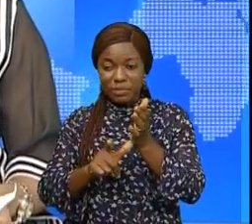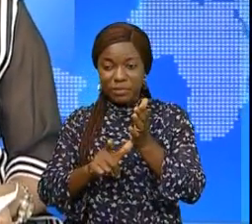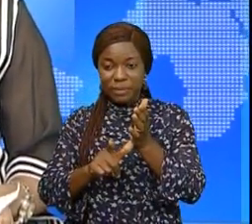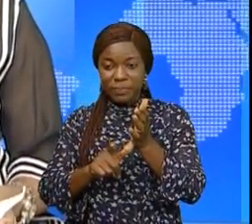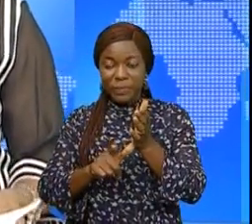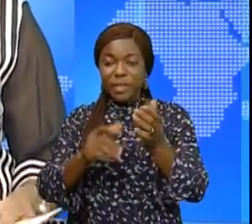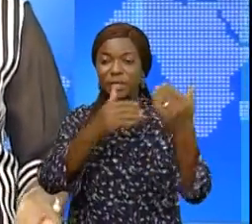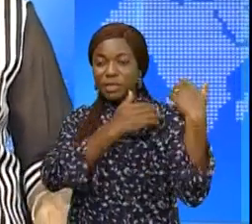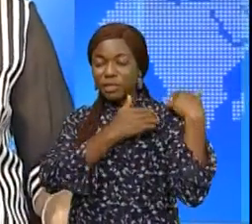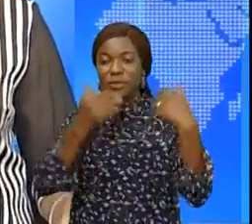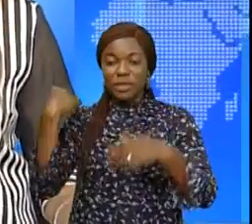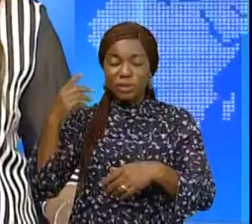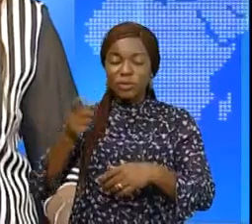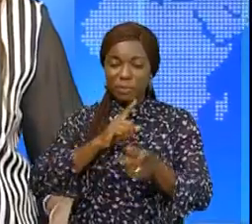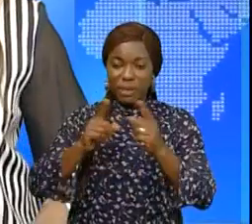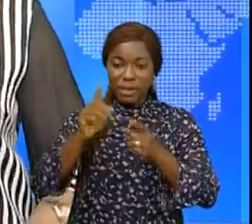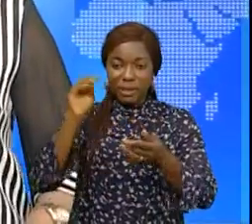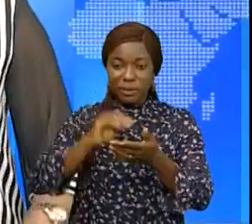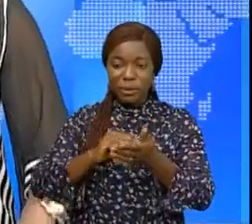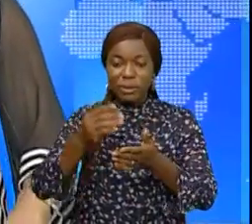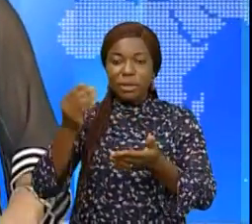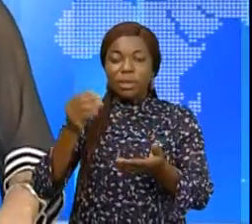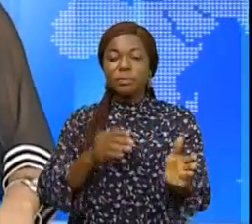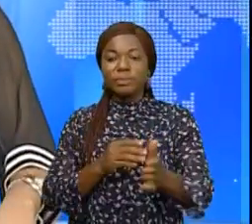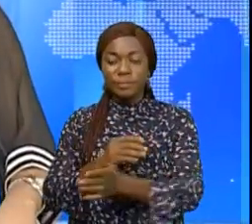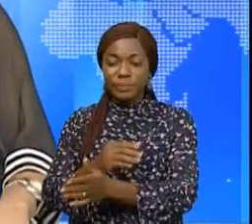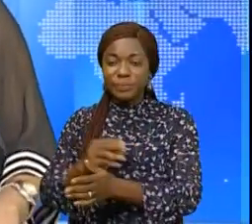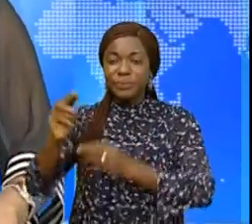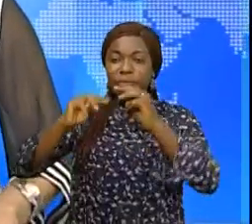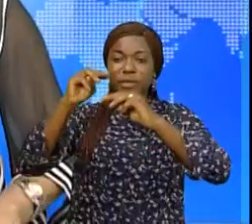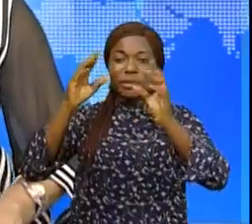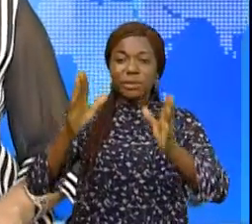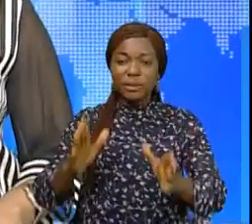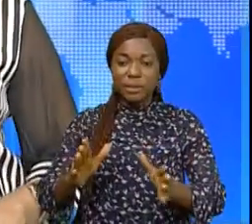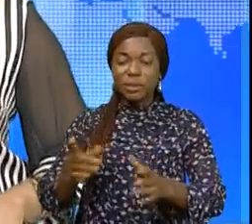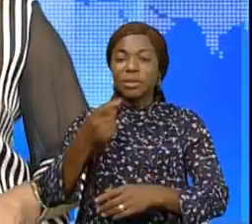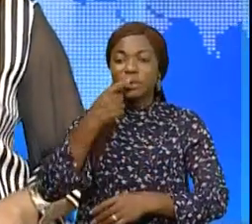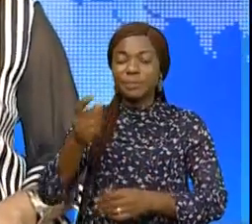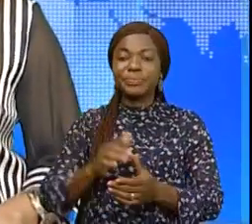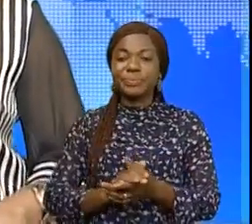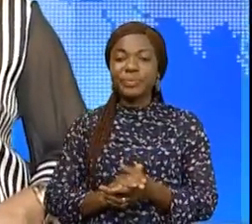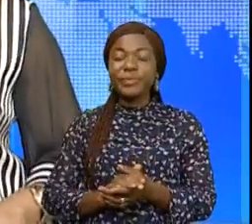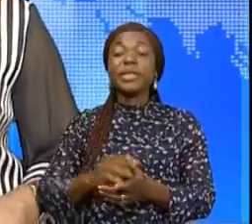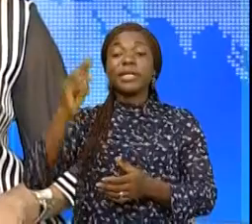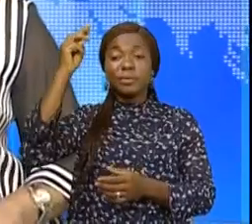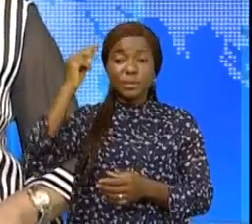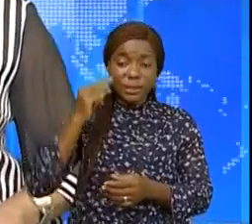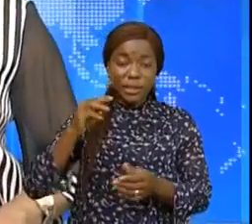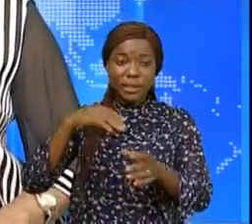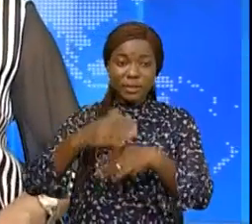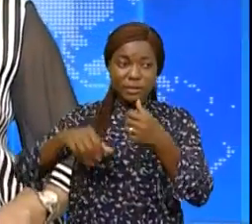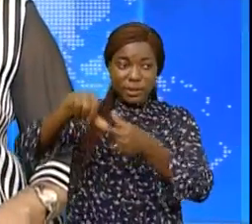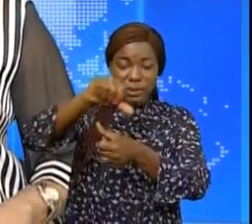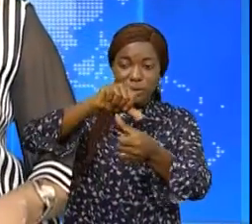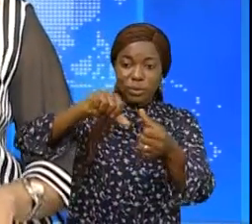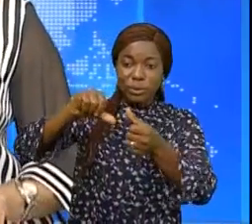Mozo y reviendra avec image. Au ministère du BG nous l'avons dit le ministre a fait le tour d'horizon des